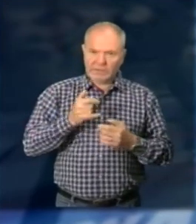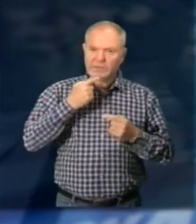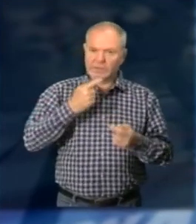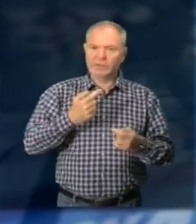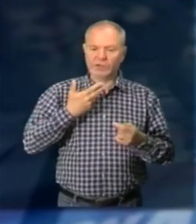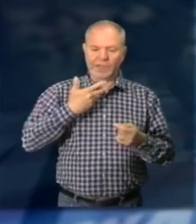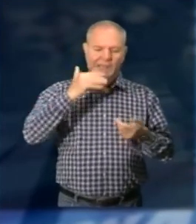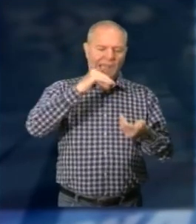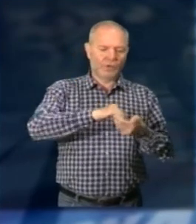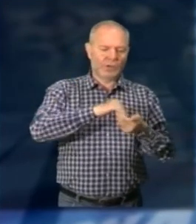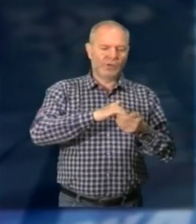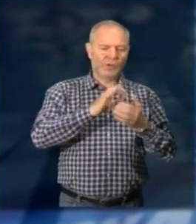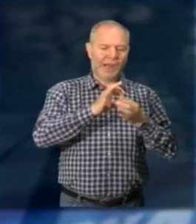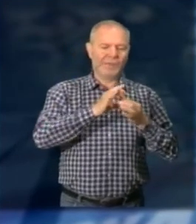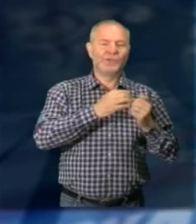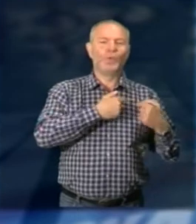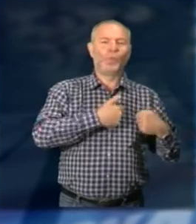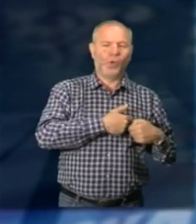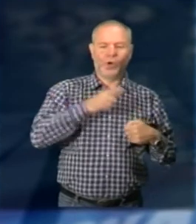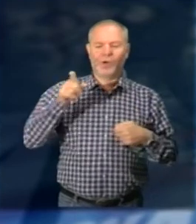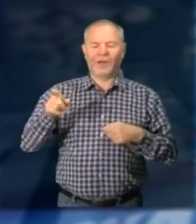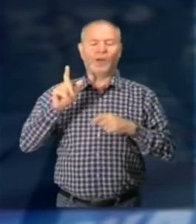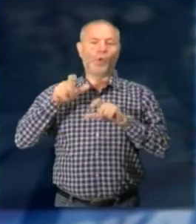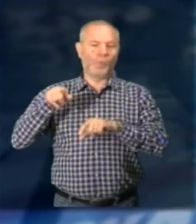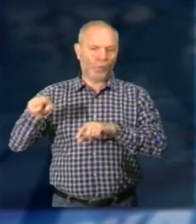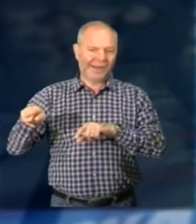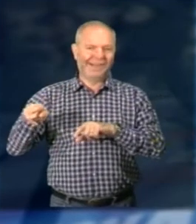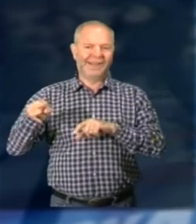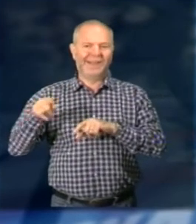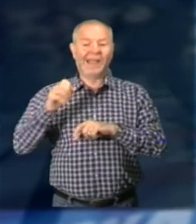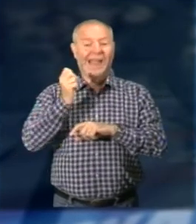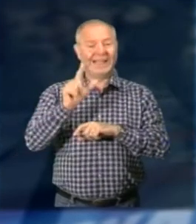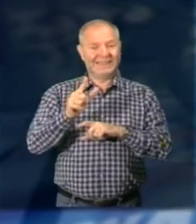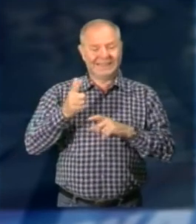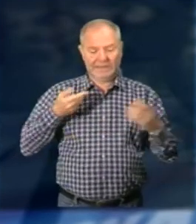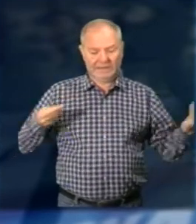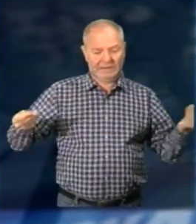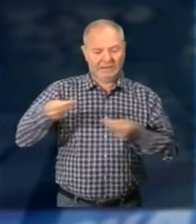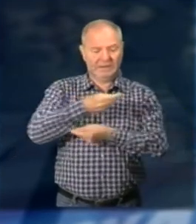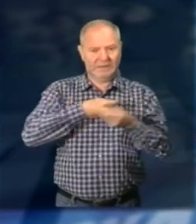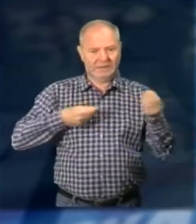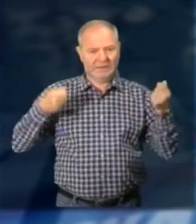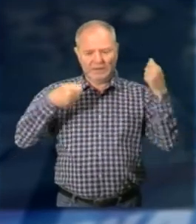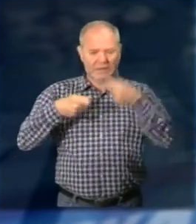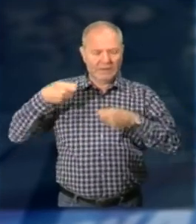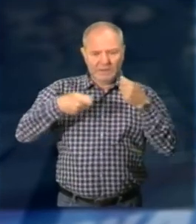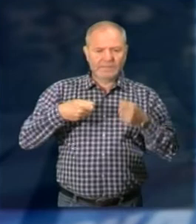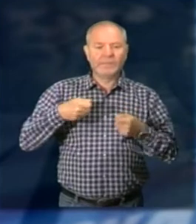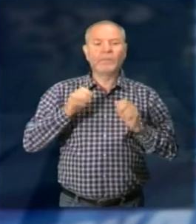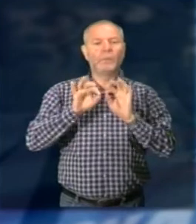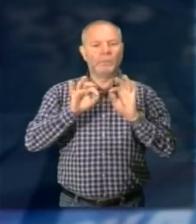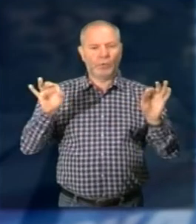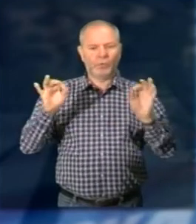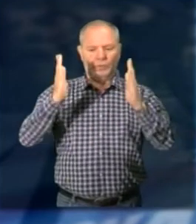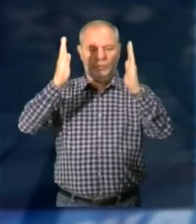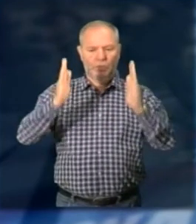'Associazione Amici del Cuore La Casa di Riposo di Montescheno e il Comune di Montescheno Che mettendoci assieme abbiamo potuto mettere a disposizione questo